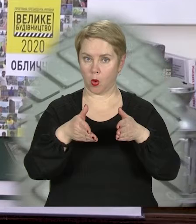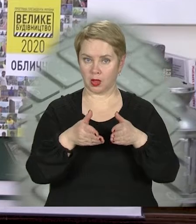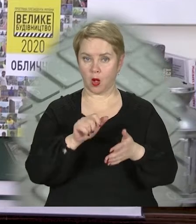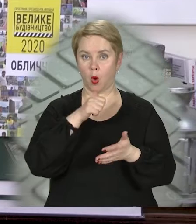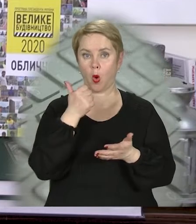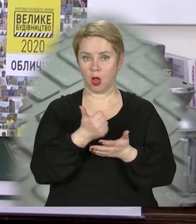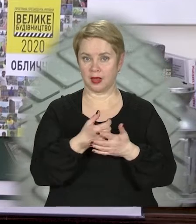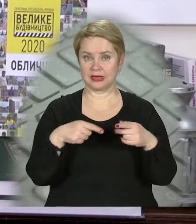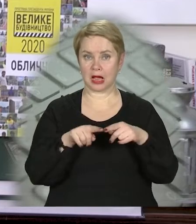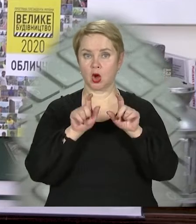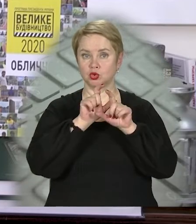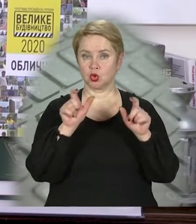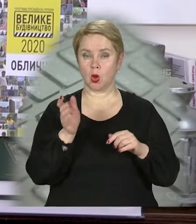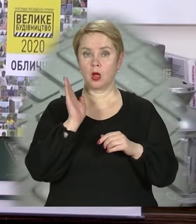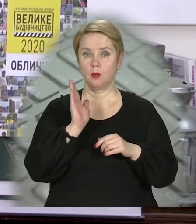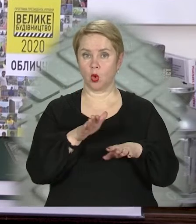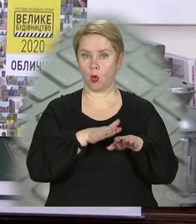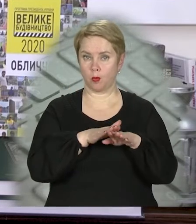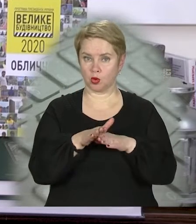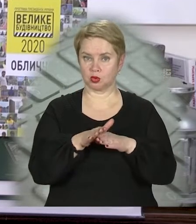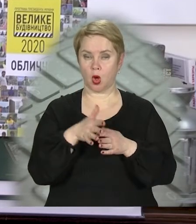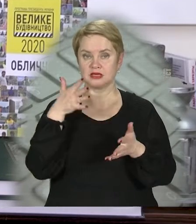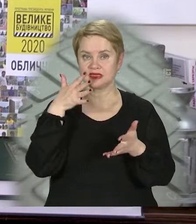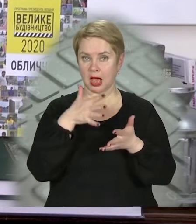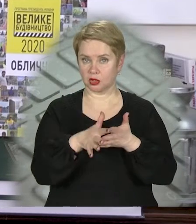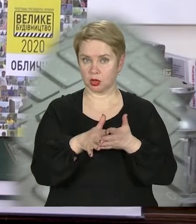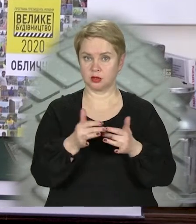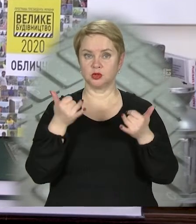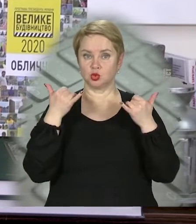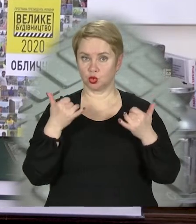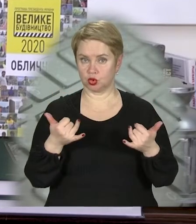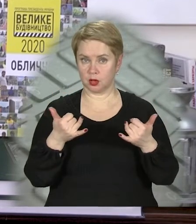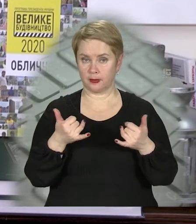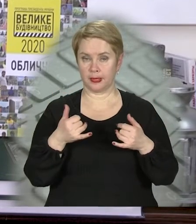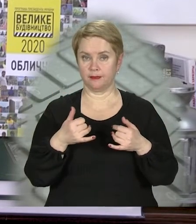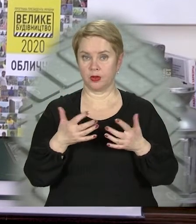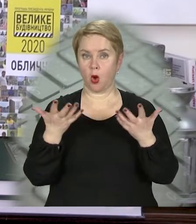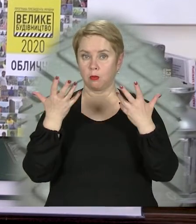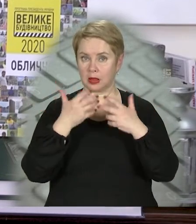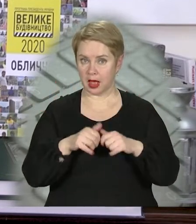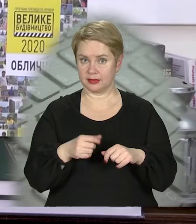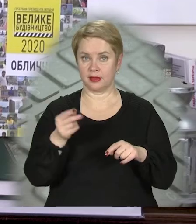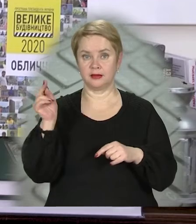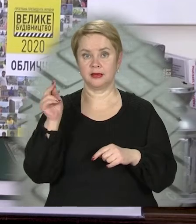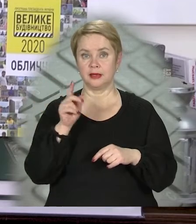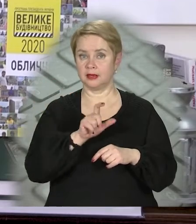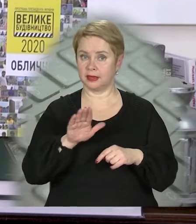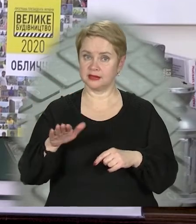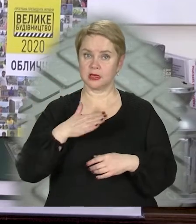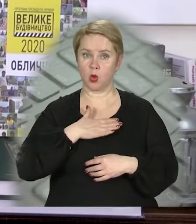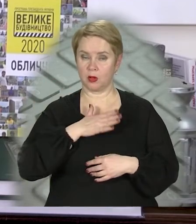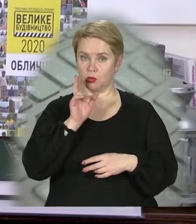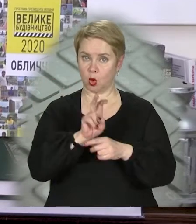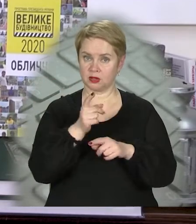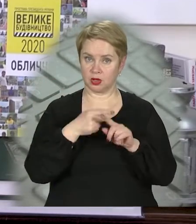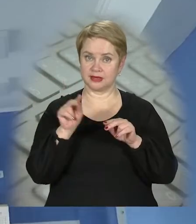головне, така школа буде повністю оснащена сучасним освітнім обладнанням, і діти залюбки будуть